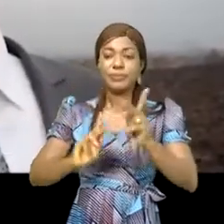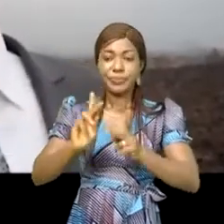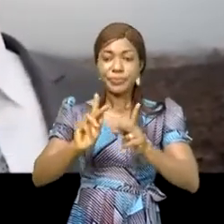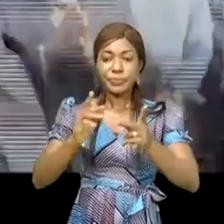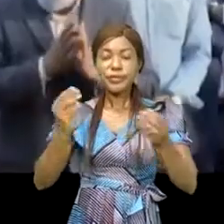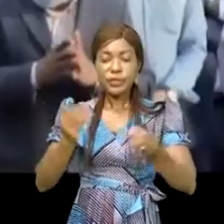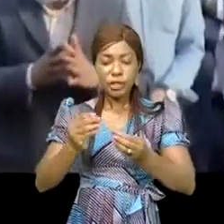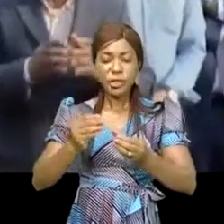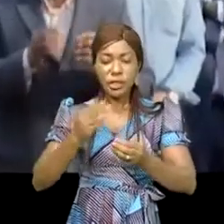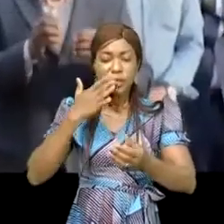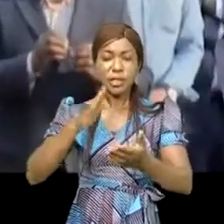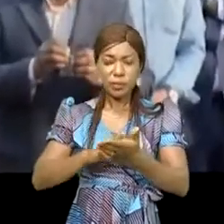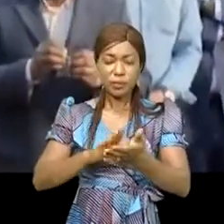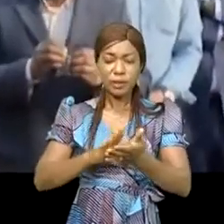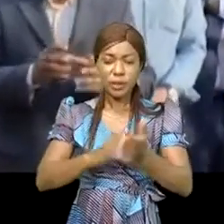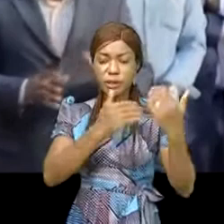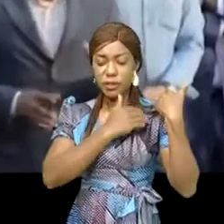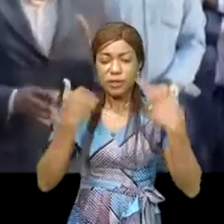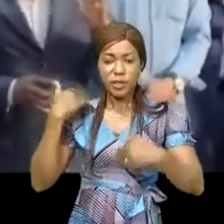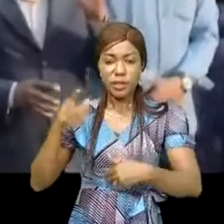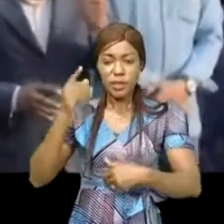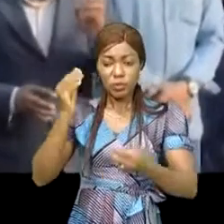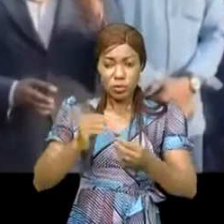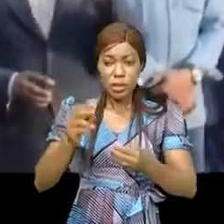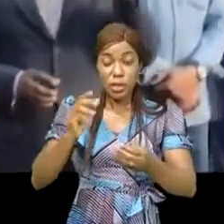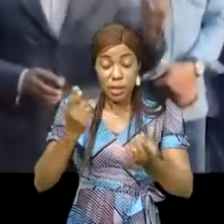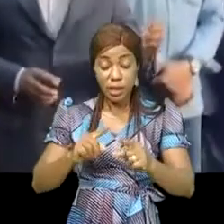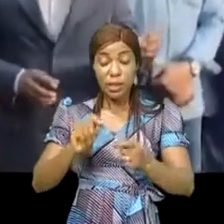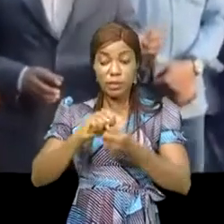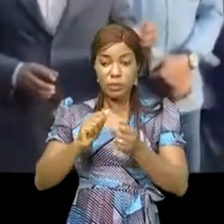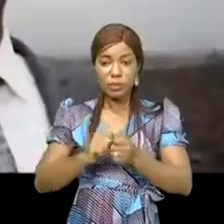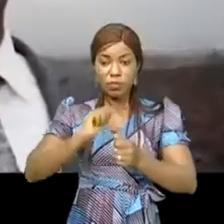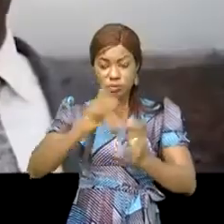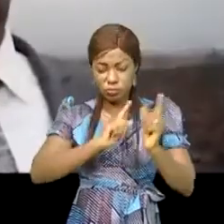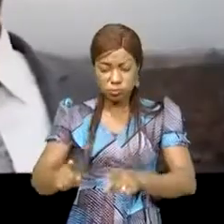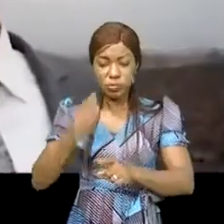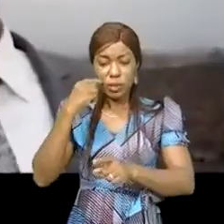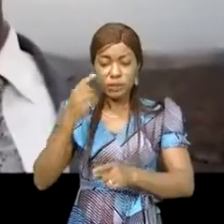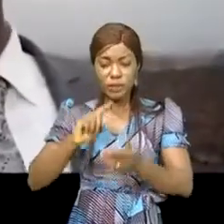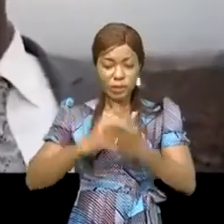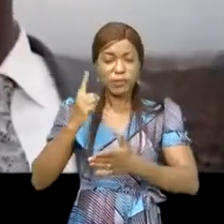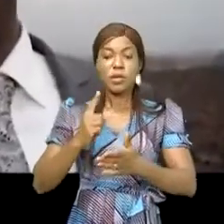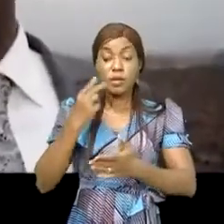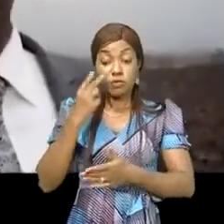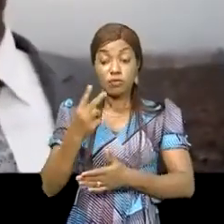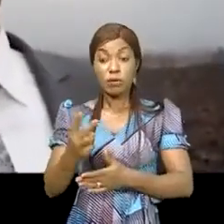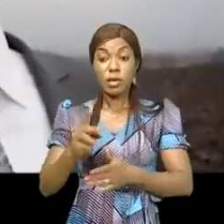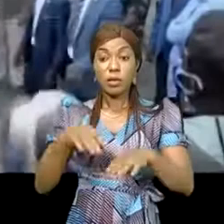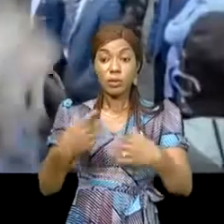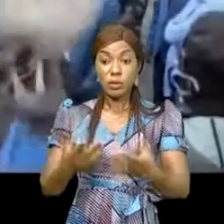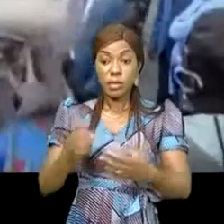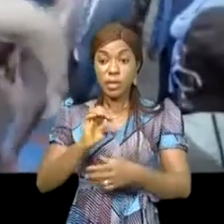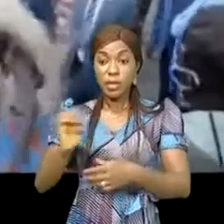que Dieu a appelé pour conduire son peuple. Et quand il y des problèmes, il est avec son peuple. Voilà. Donc il est en train de voir l'Est, comment ça